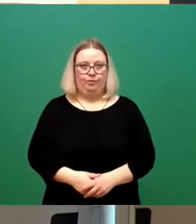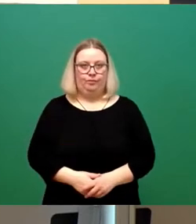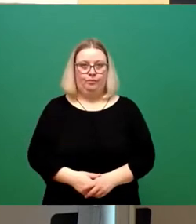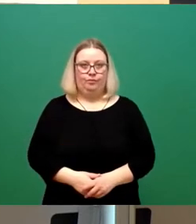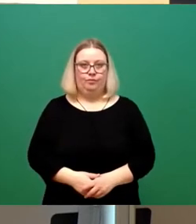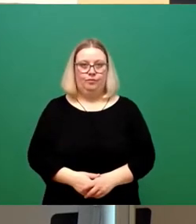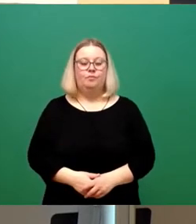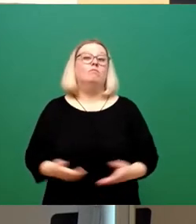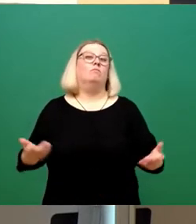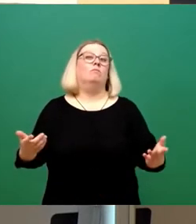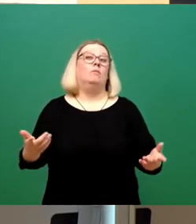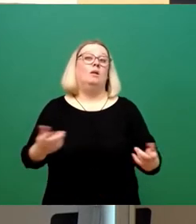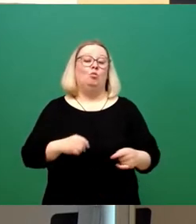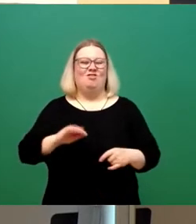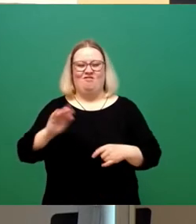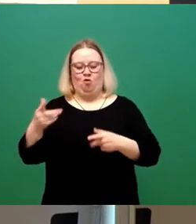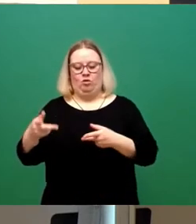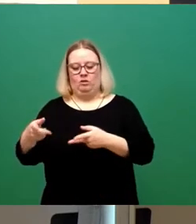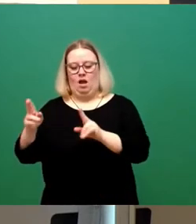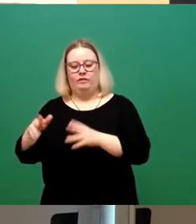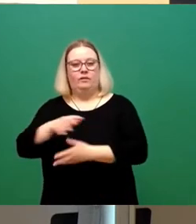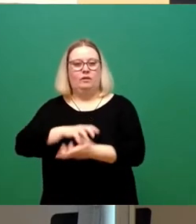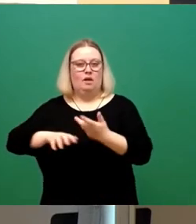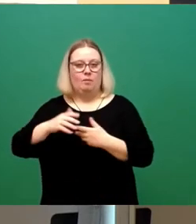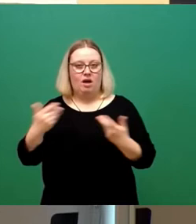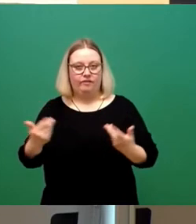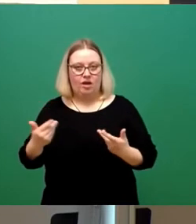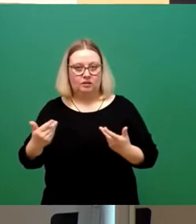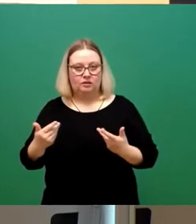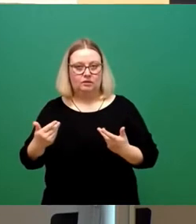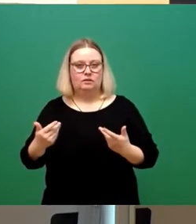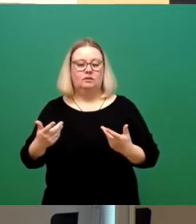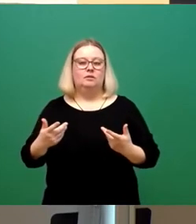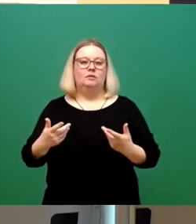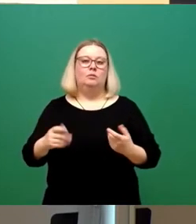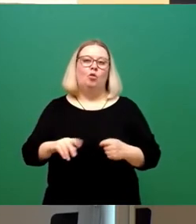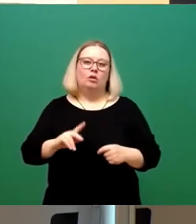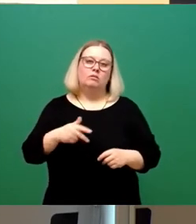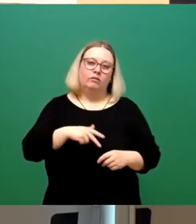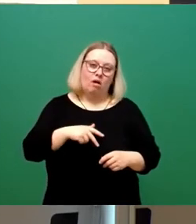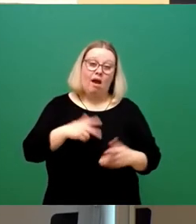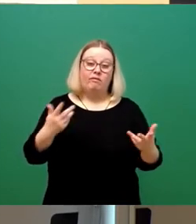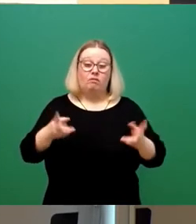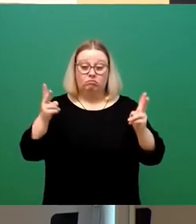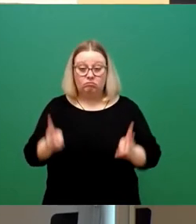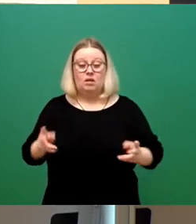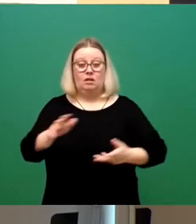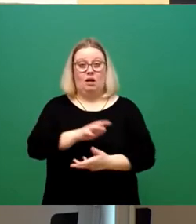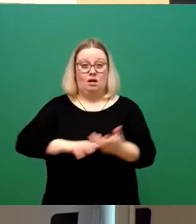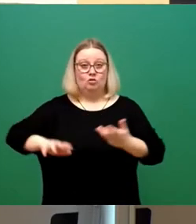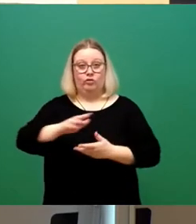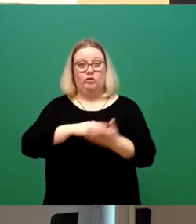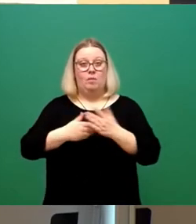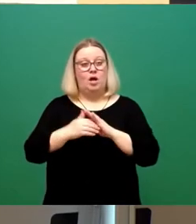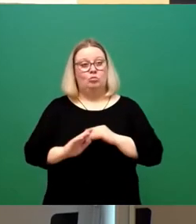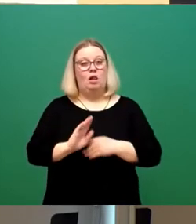Was wird der fünfte Akt des Dramas bringen? Wann wird er aufgeführt? Da kommt es entweder zur großen Katastrophe, zum Beispiel den Tod des Helden,